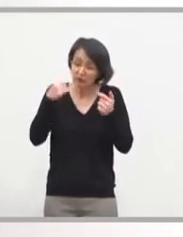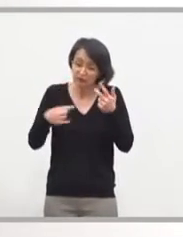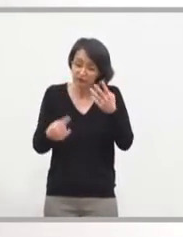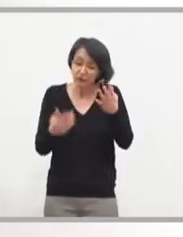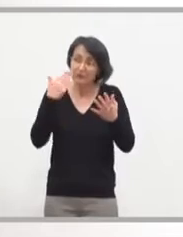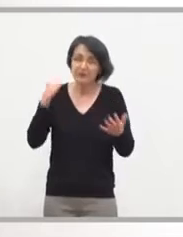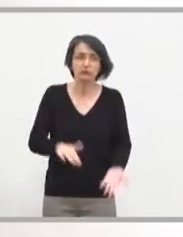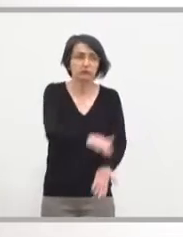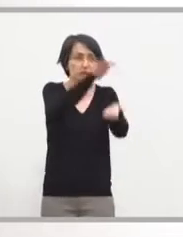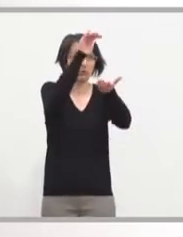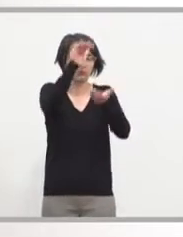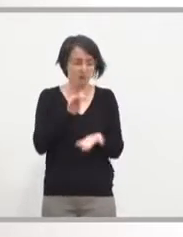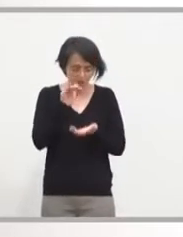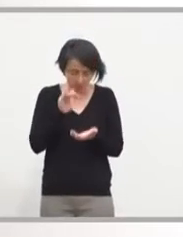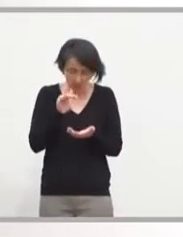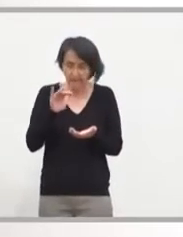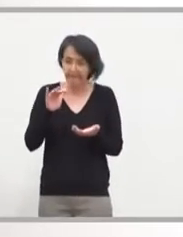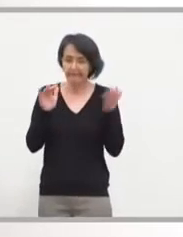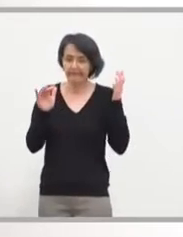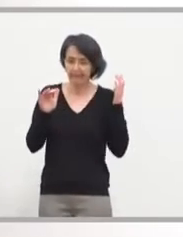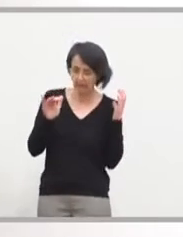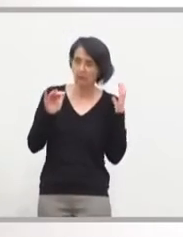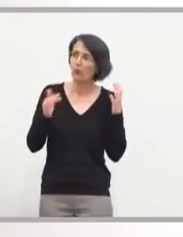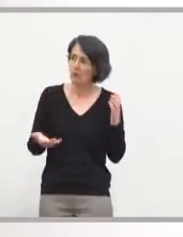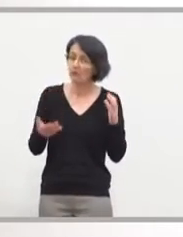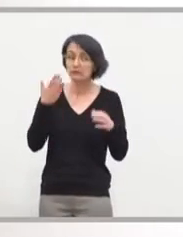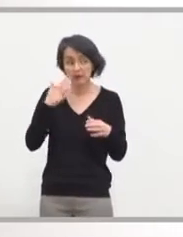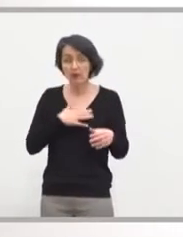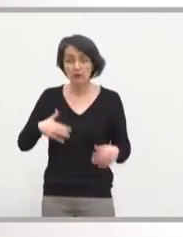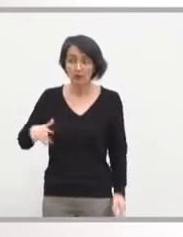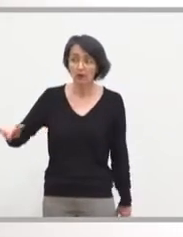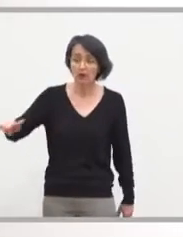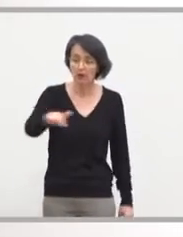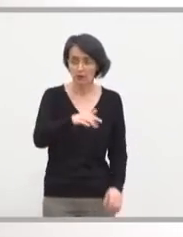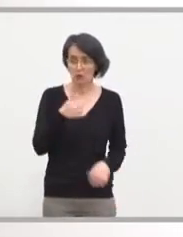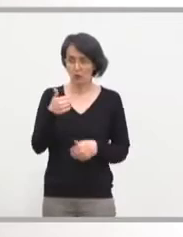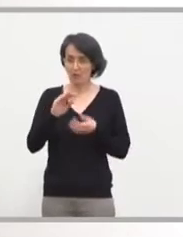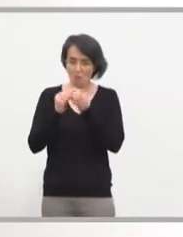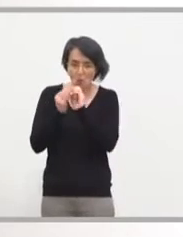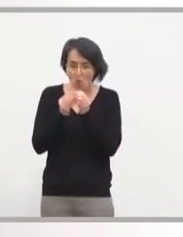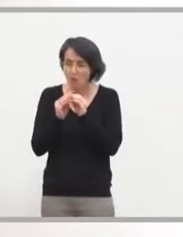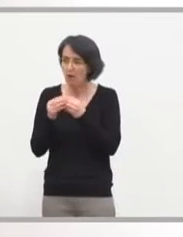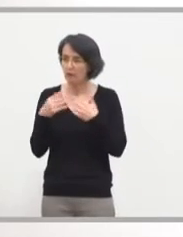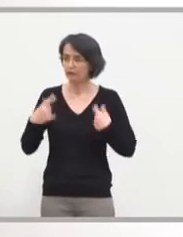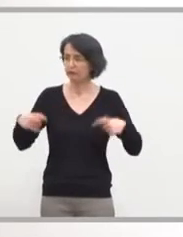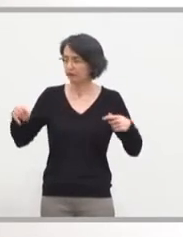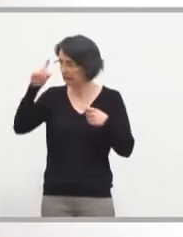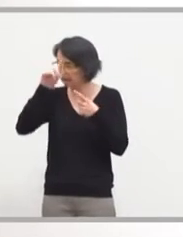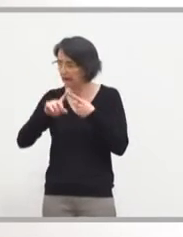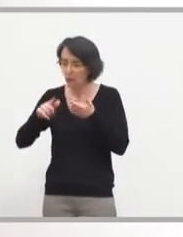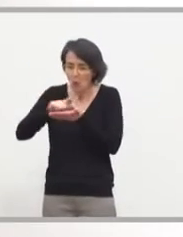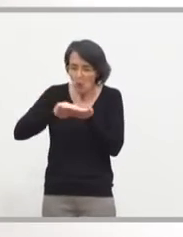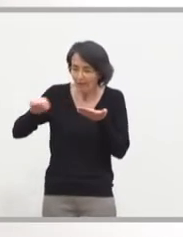récupérer le package, comment faisons-nous au quotidien ? Sachant que beaucoup des maires qui sont ici ont beaucoup de problèmes au niveau local dans leur commune